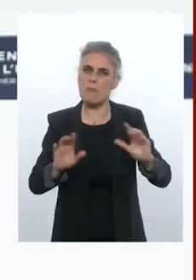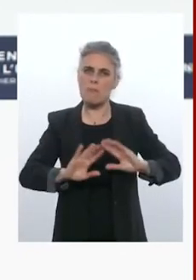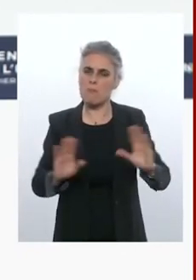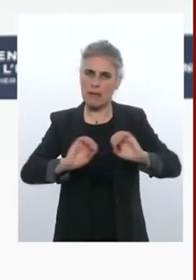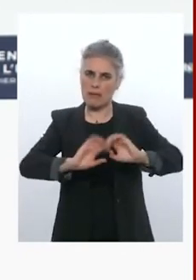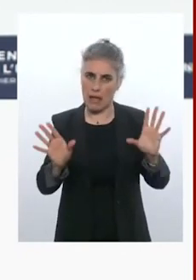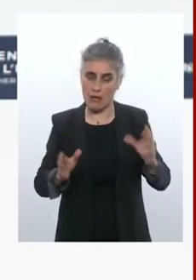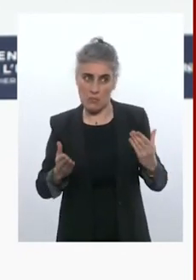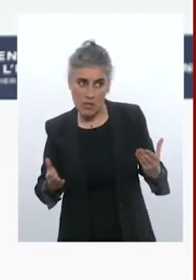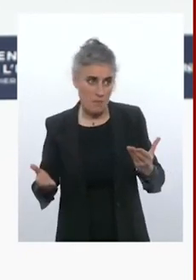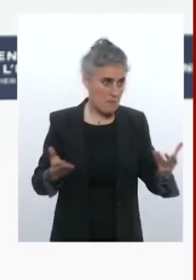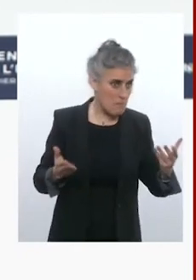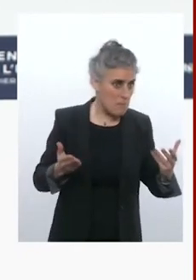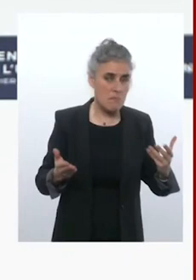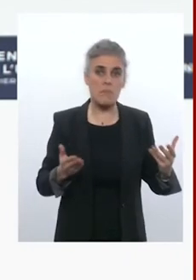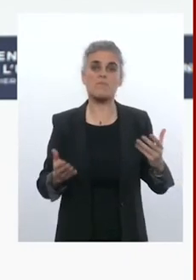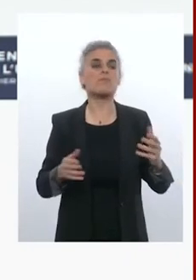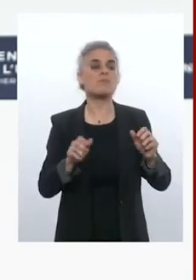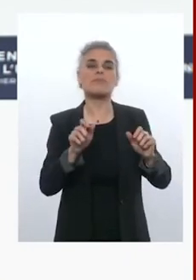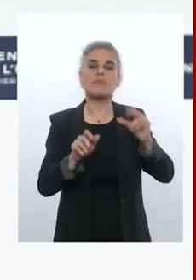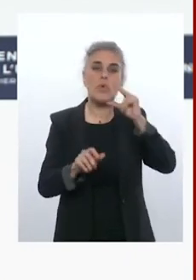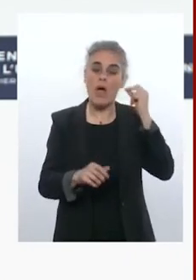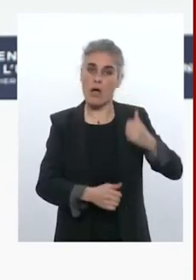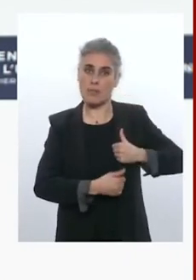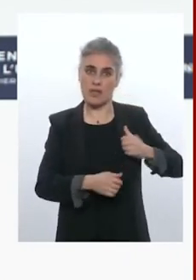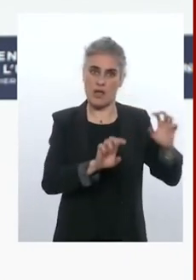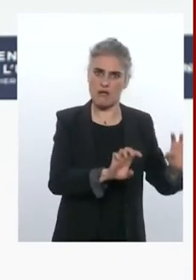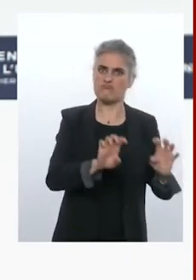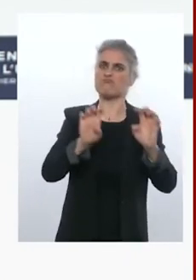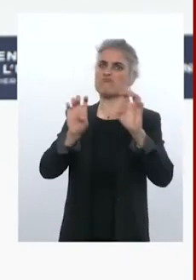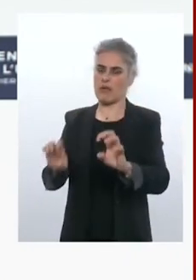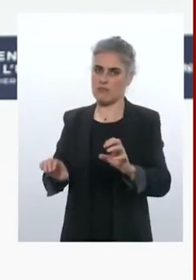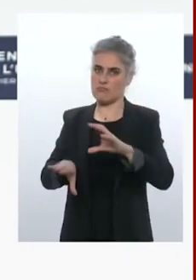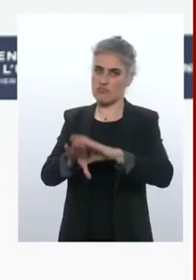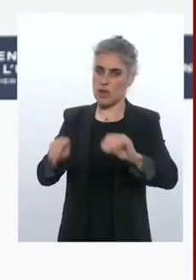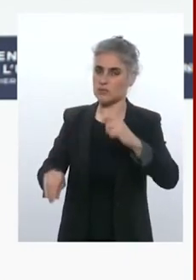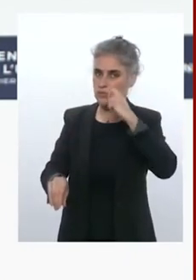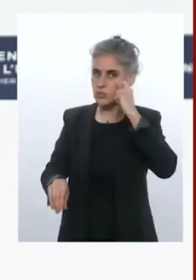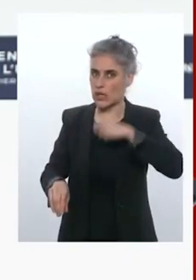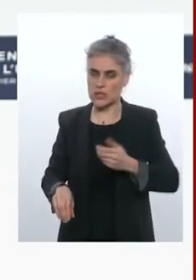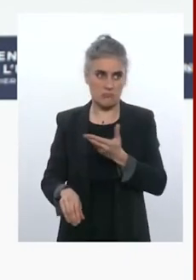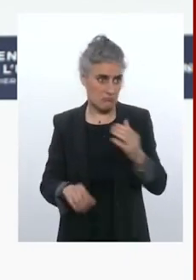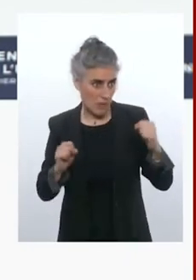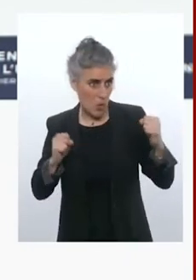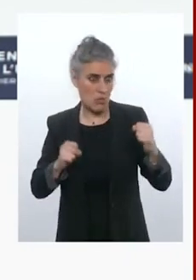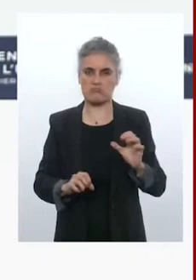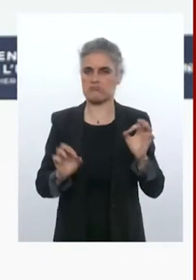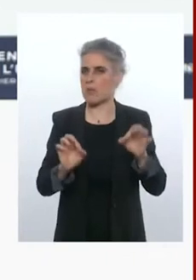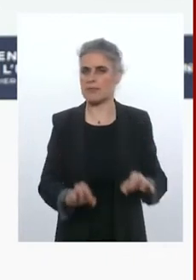officielle, assumer et endosser des troubles au sol, mais en dynamique, rien